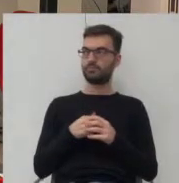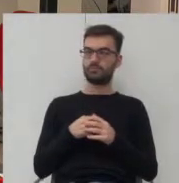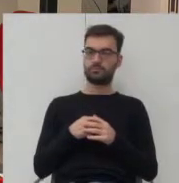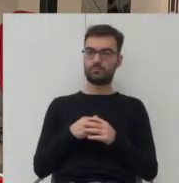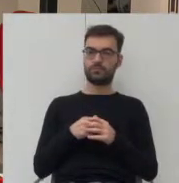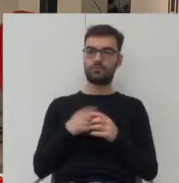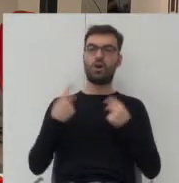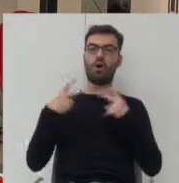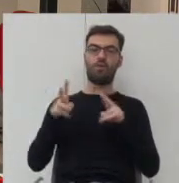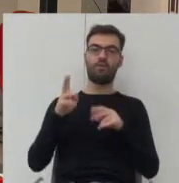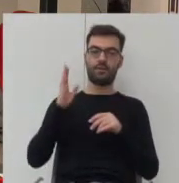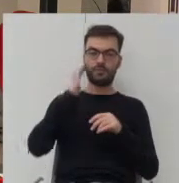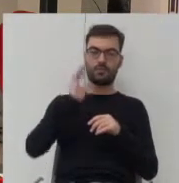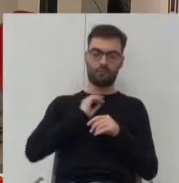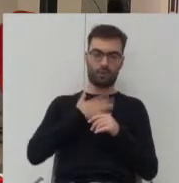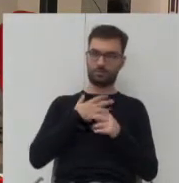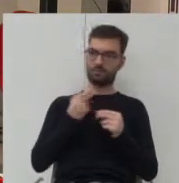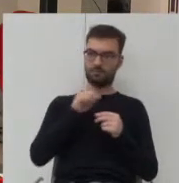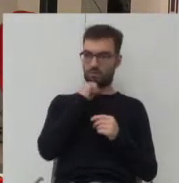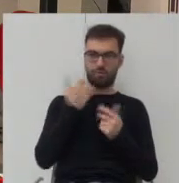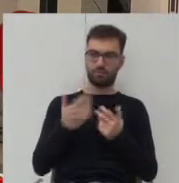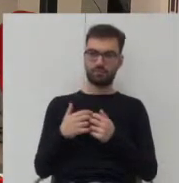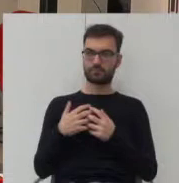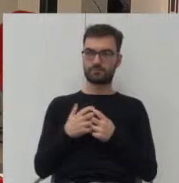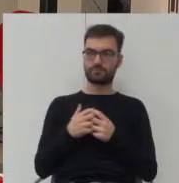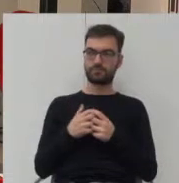oddawania tych mieszkań jako własność